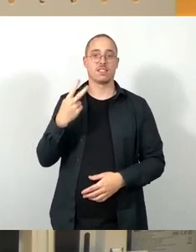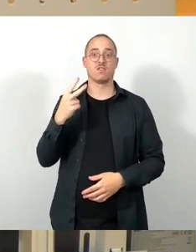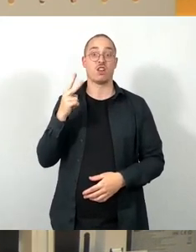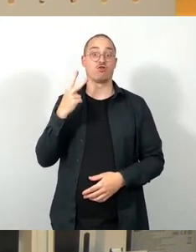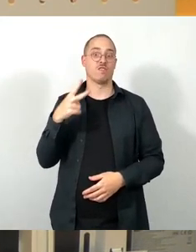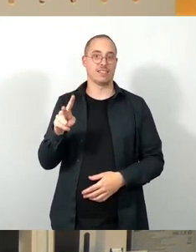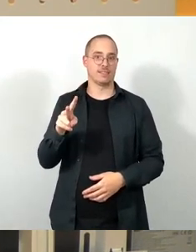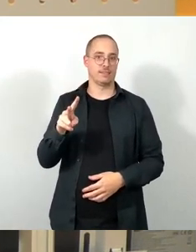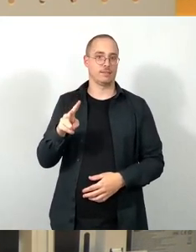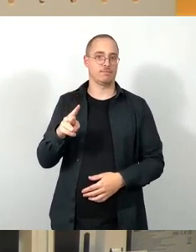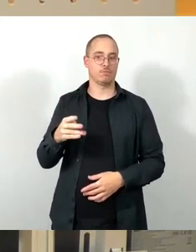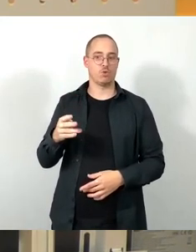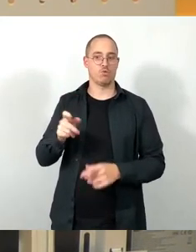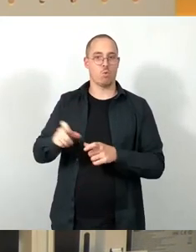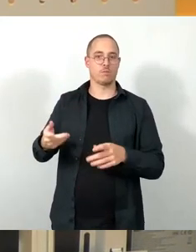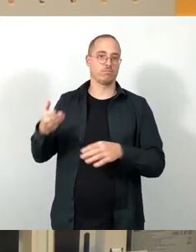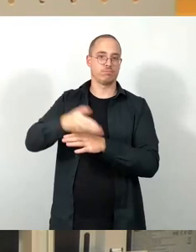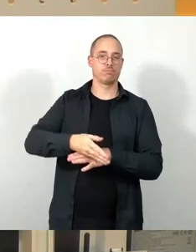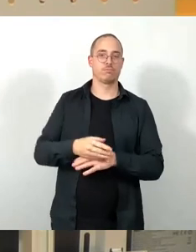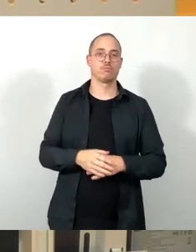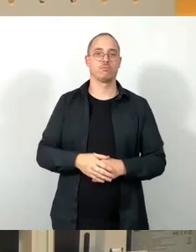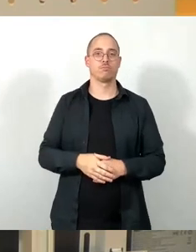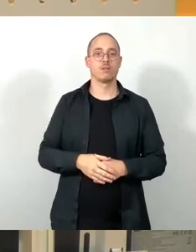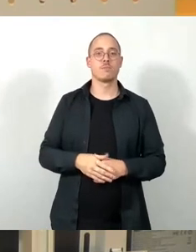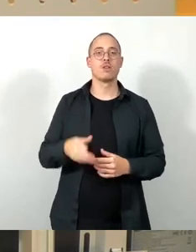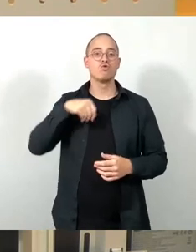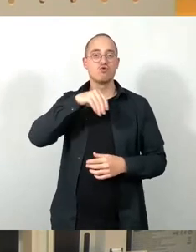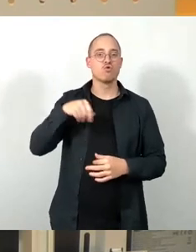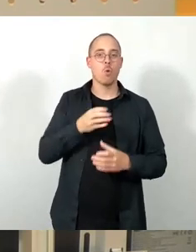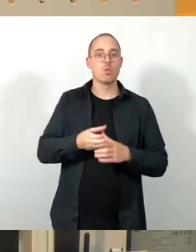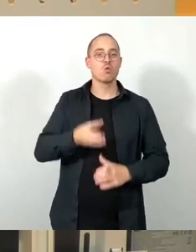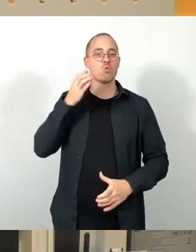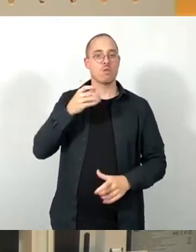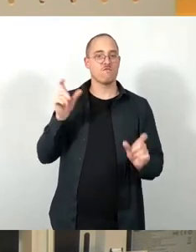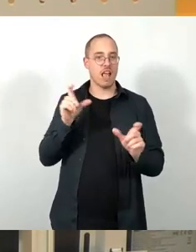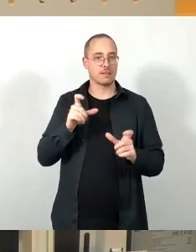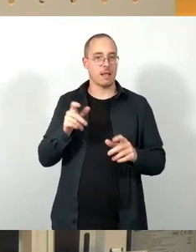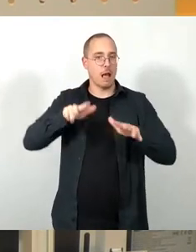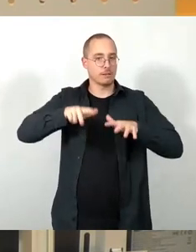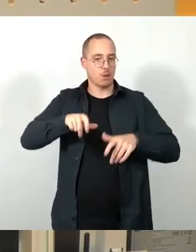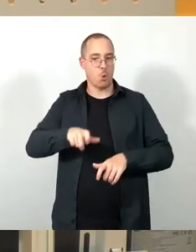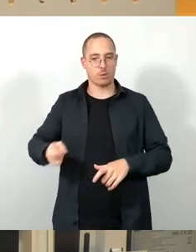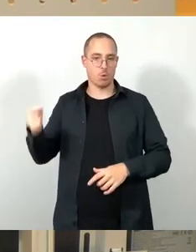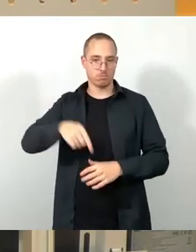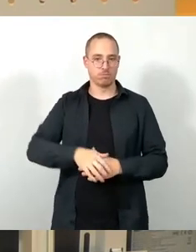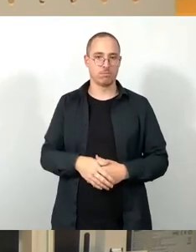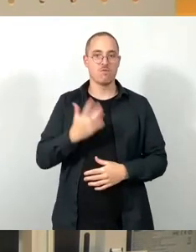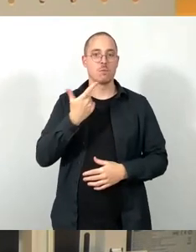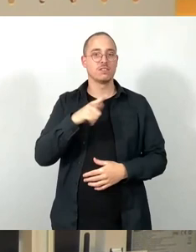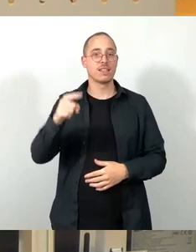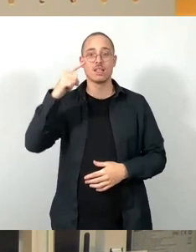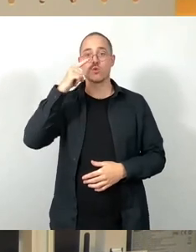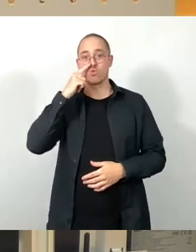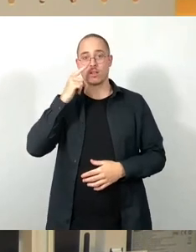Zuckertütenfest mit 18 Teilnehmenden, am 25. Juni Brunnenfest